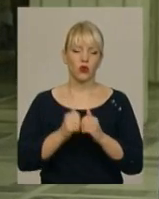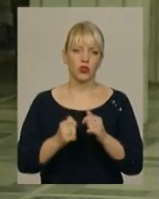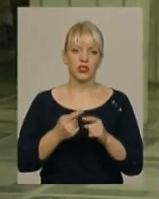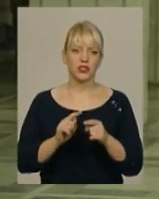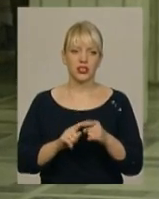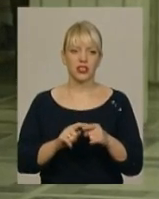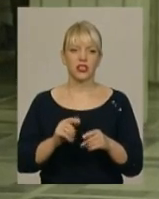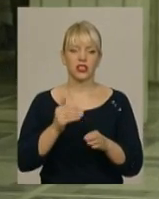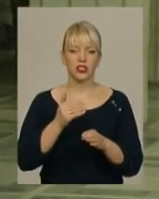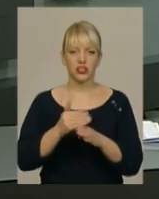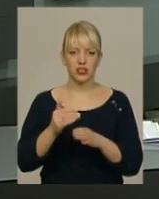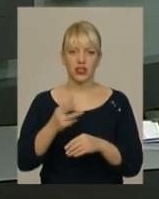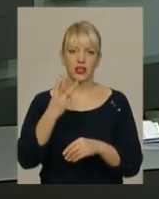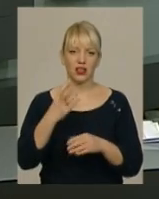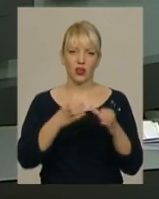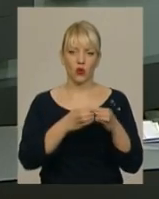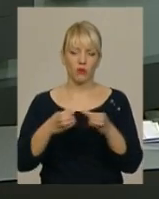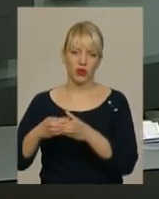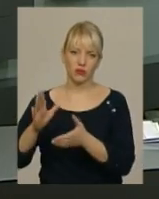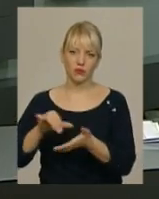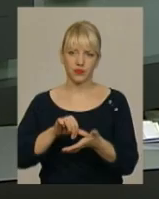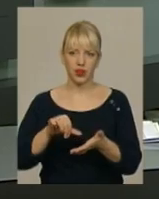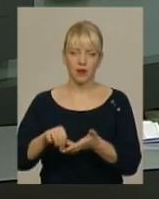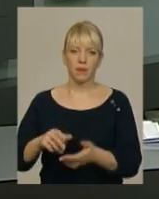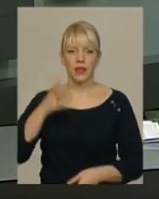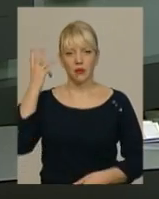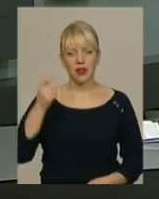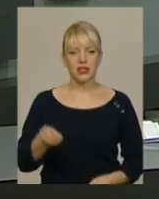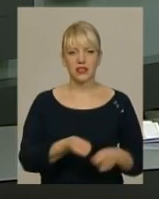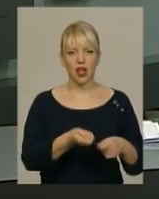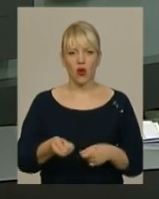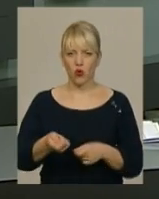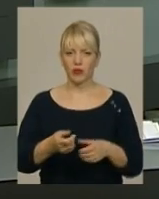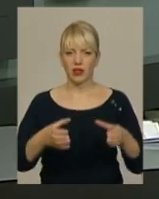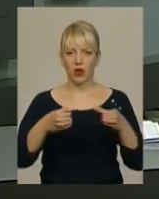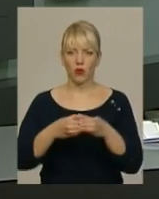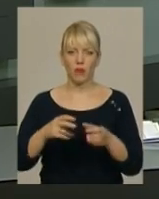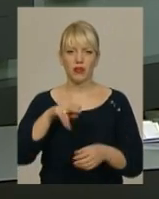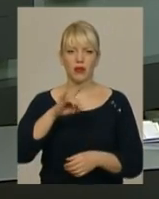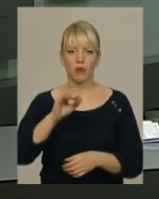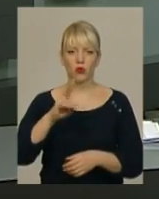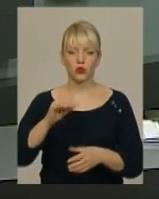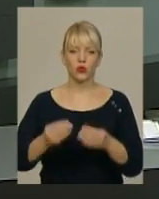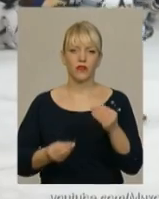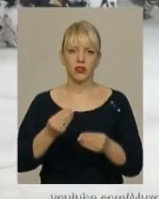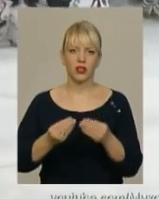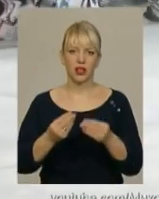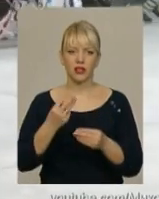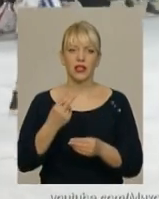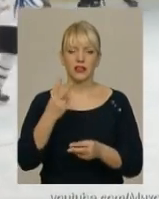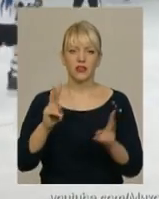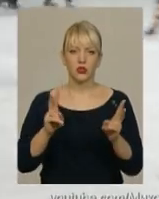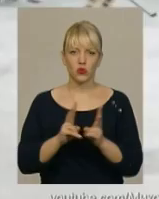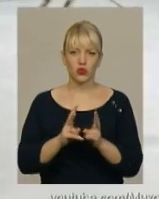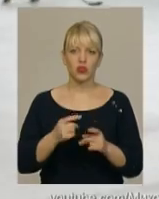попадають по три команди. Хмельницька хокейна команда «Проскурів» відіграла дві зустрічі першого кола відкритого чемпіонату